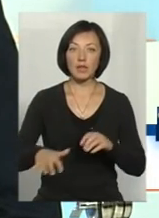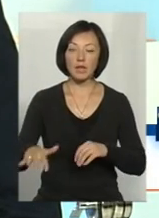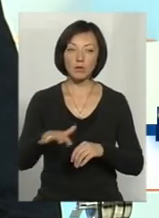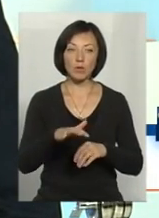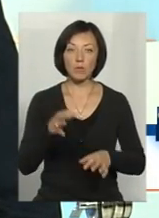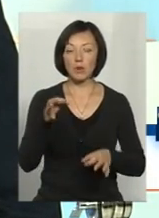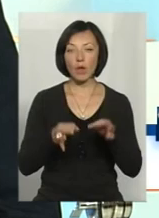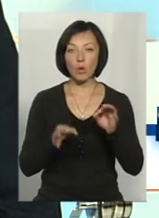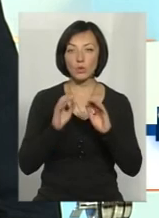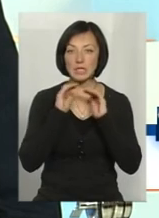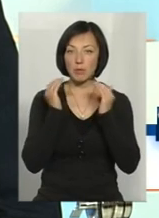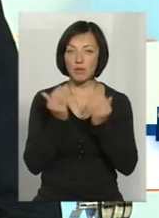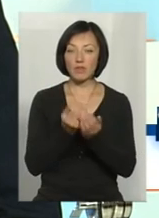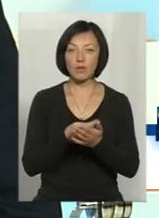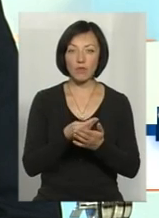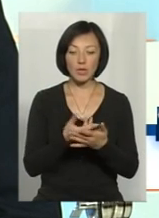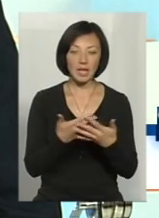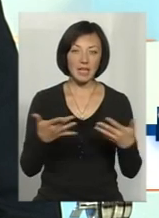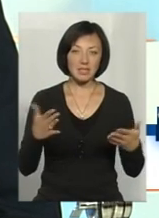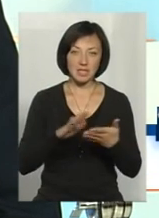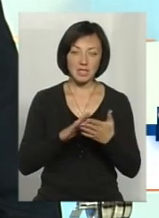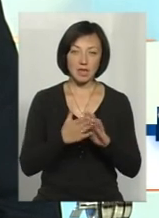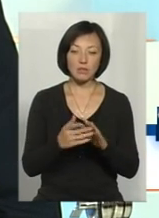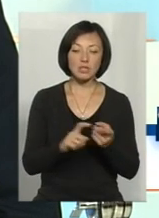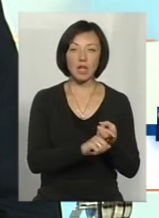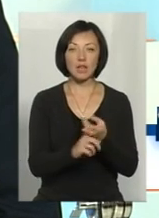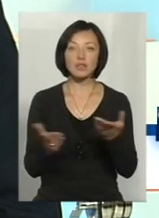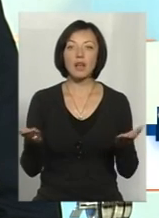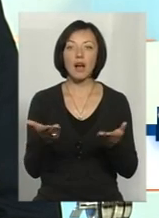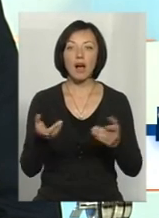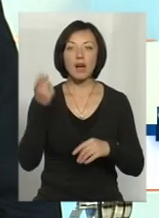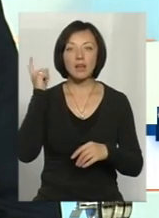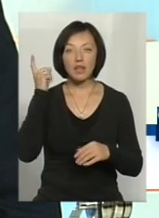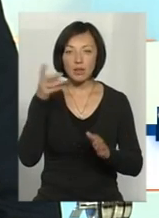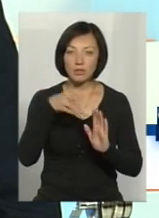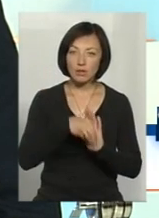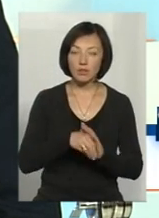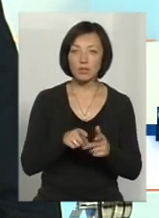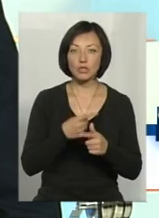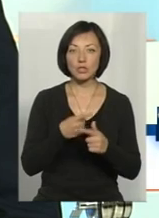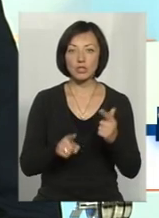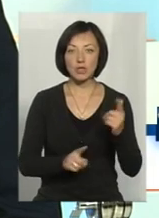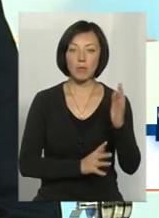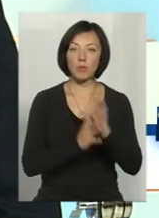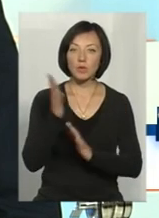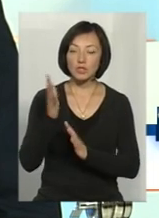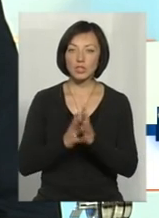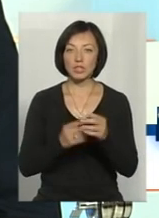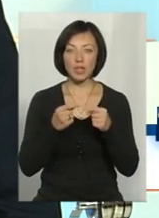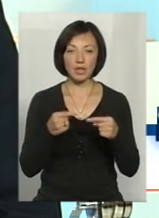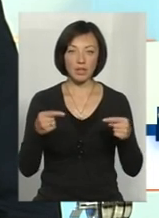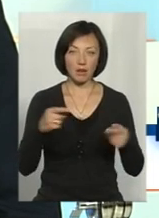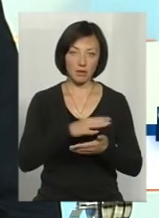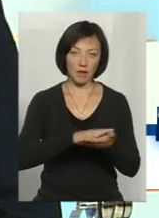правонезаповідного фонду, вони мають різний статус, залежно від того, яка там є рарітетна складова, чи ботанічна, чи геологічна і так